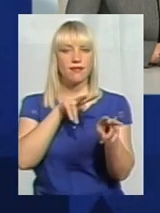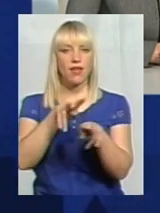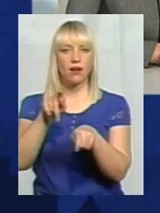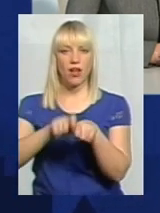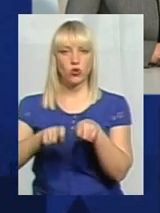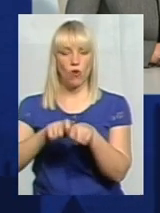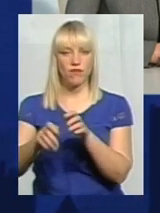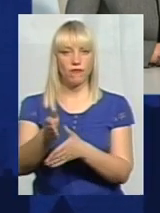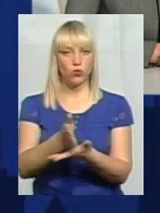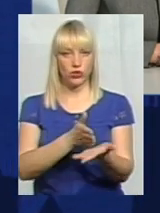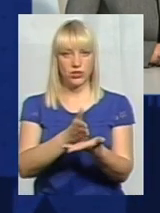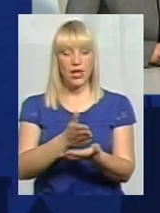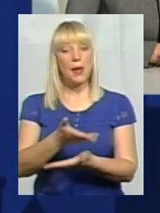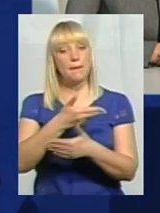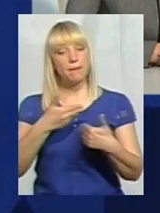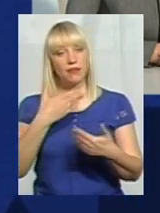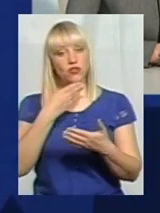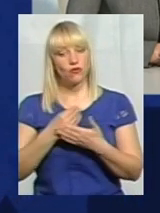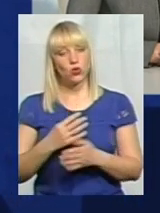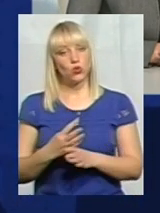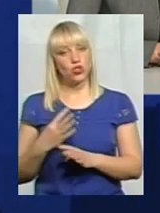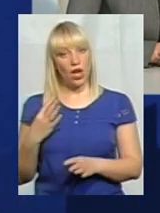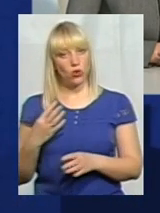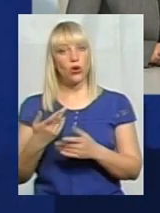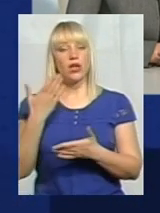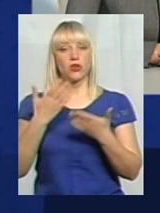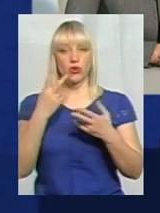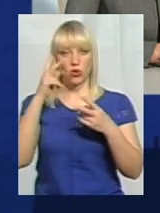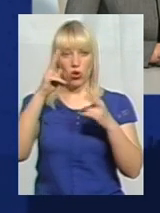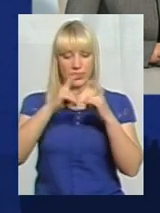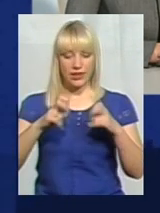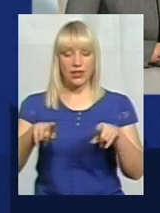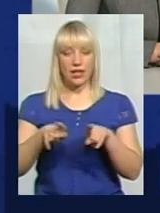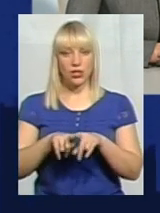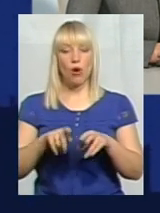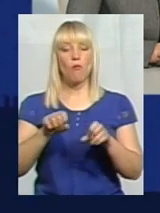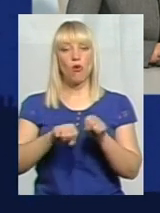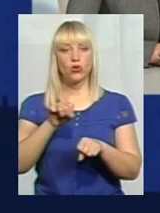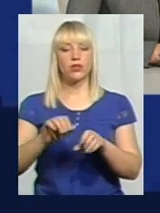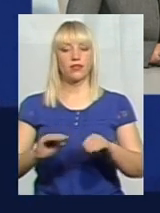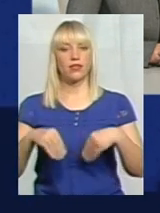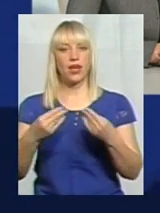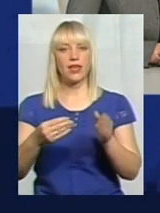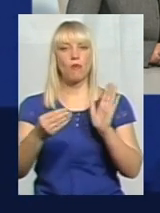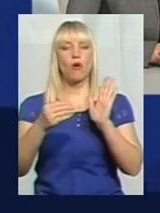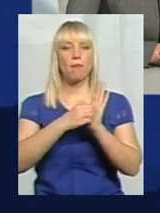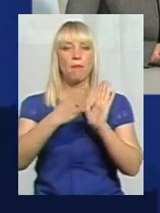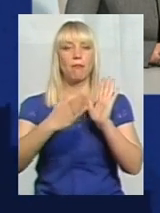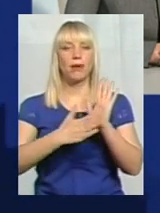функції. Ми, в свою чергу, знаєте, що якщо ми розглядаємо, є такі порушення, ми зразу ж надаємо приписи,